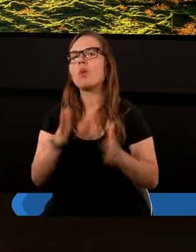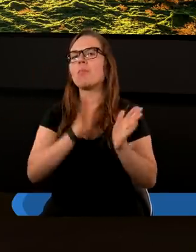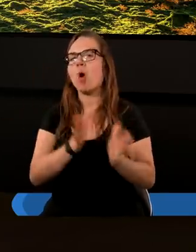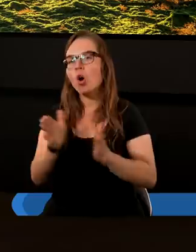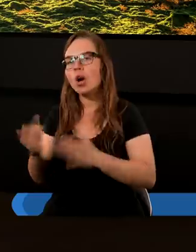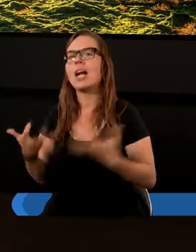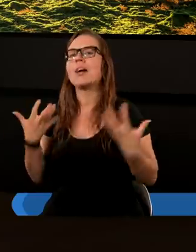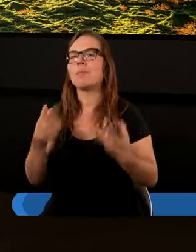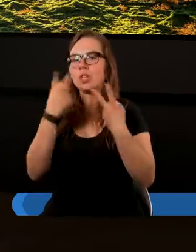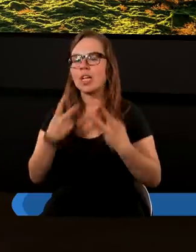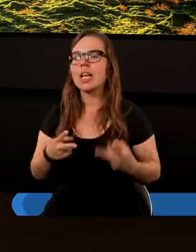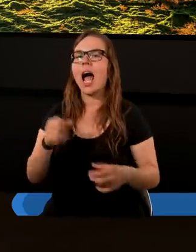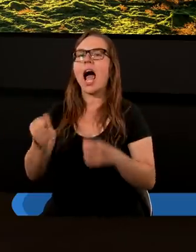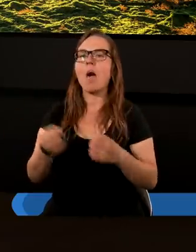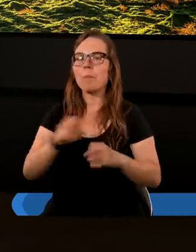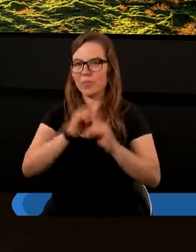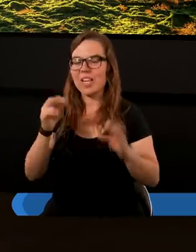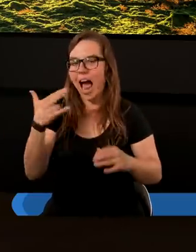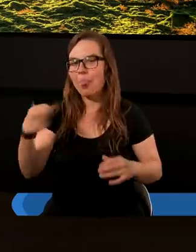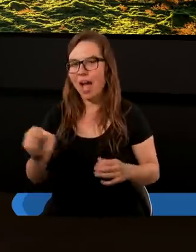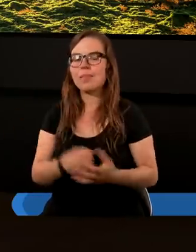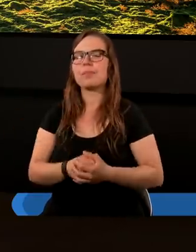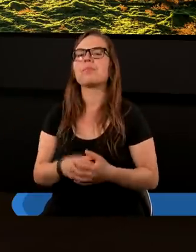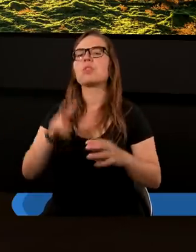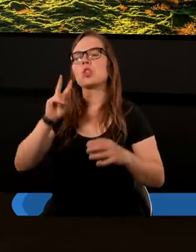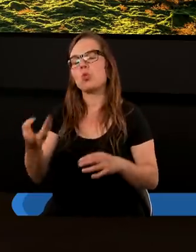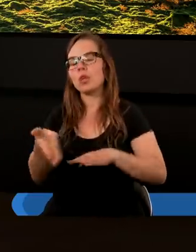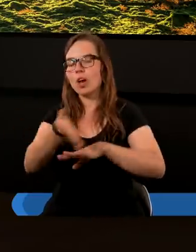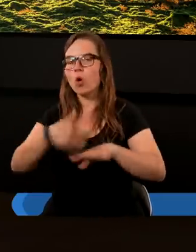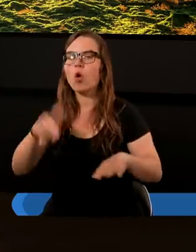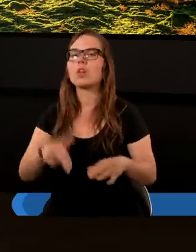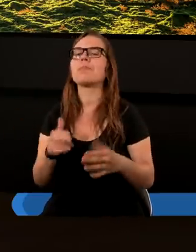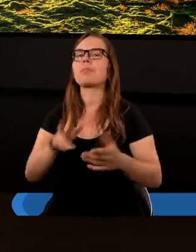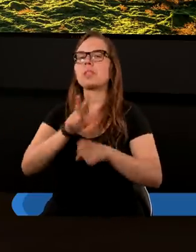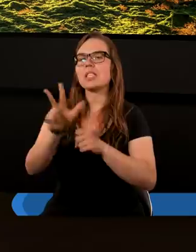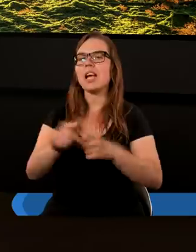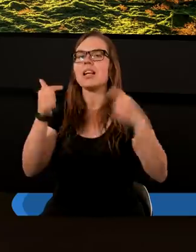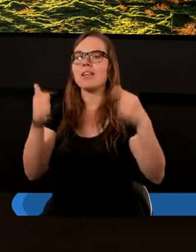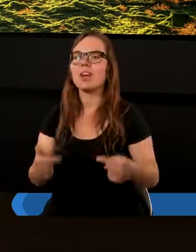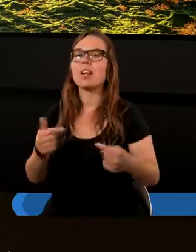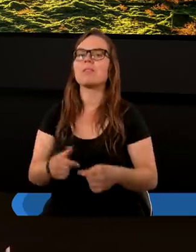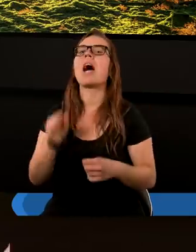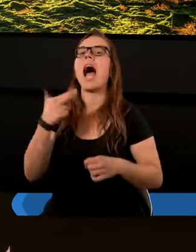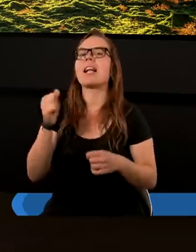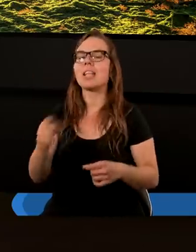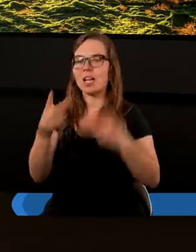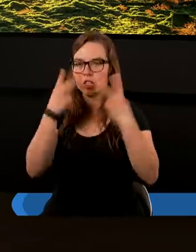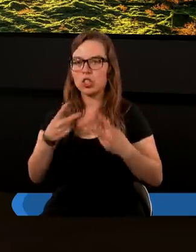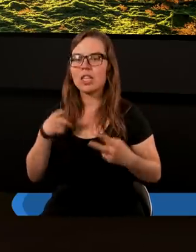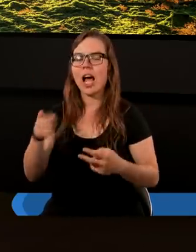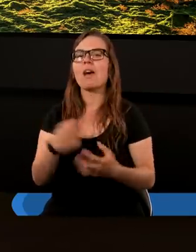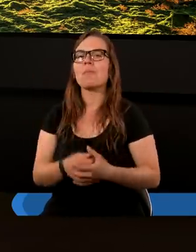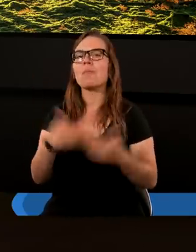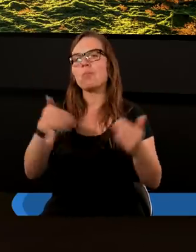kolei będziemy czytać. Z Apokalipsy drugiego rozdziału trzynasty wiersz. Może Ania odczyta.